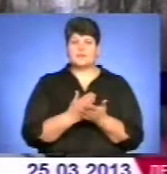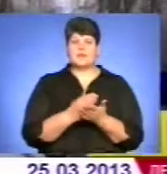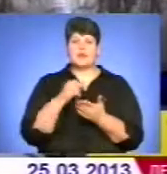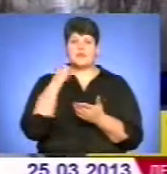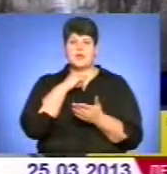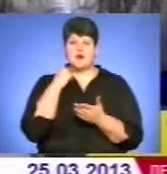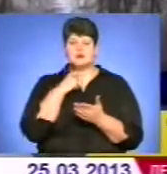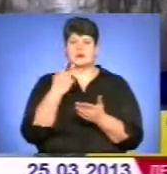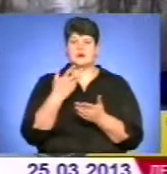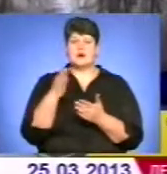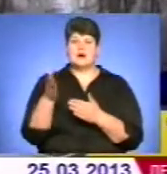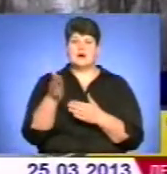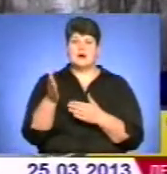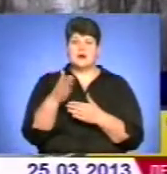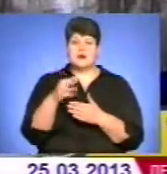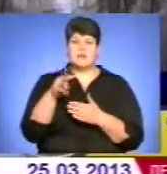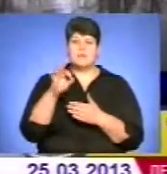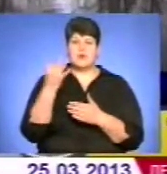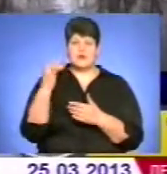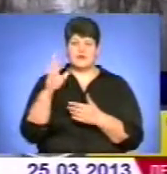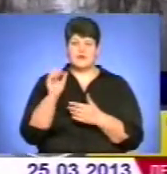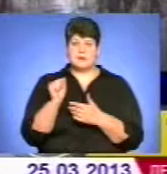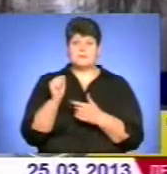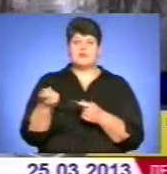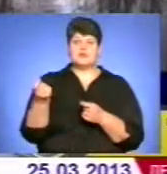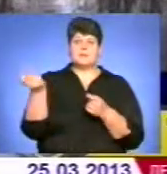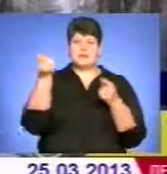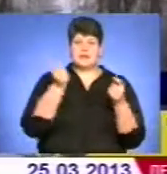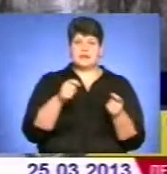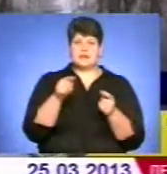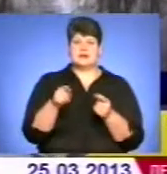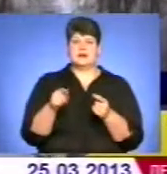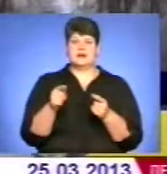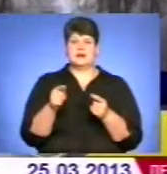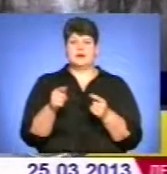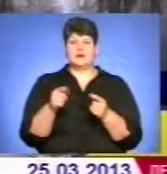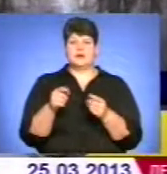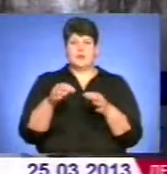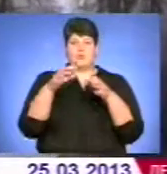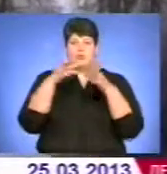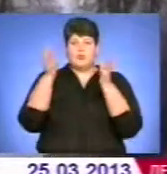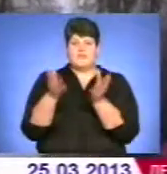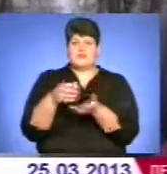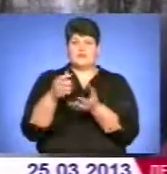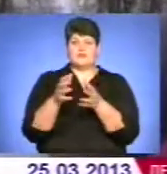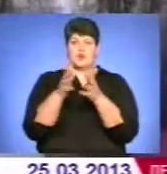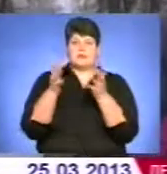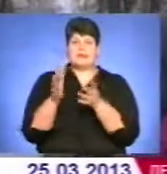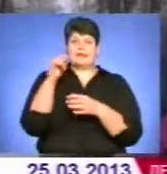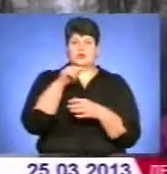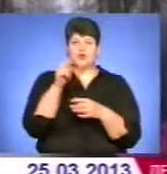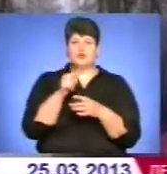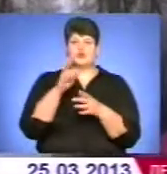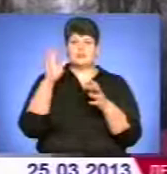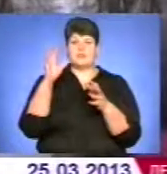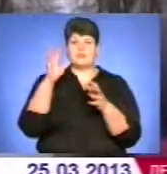'ясо, обрізки, риба, моєва. І сюди піднесли їм, повішали в таких торбинах, для того, щоб вітер